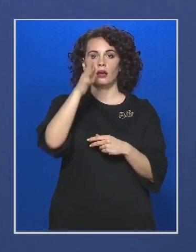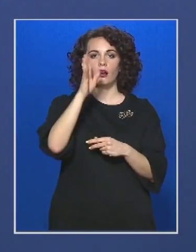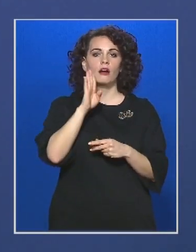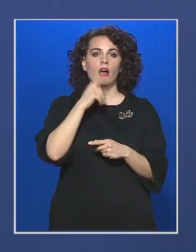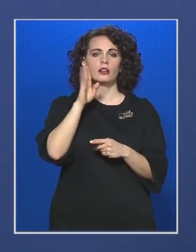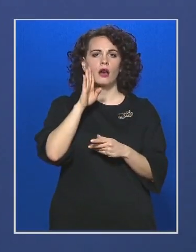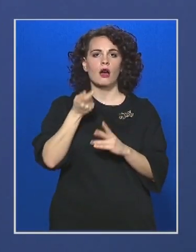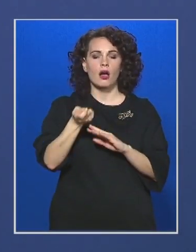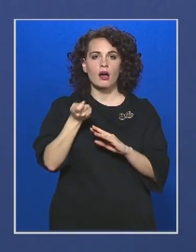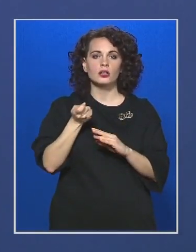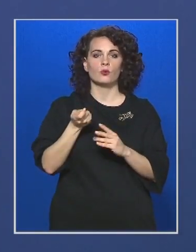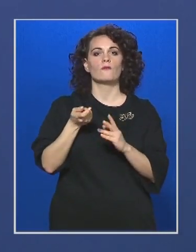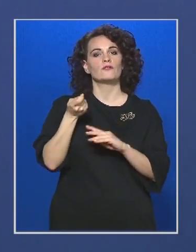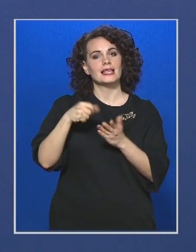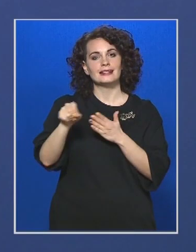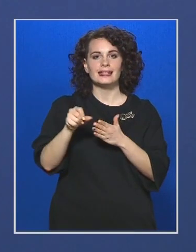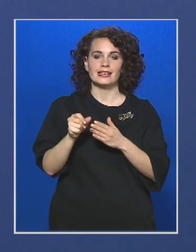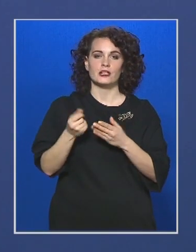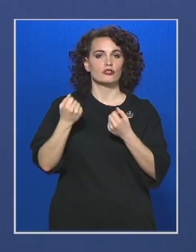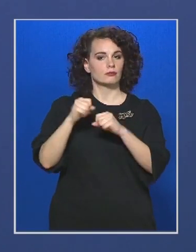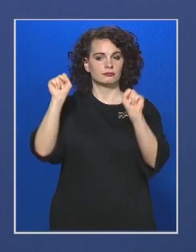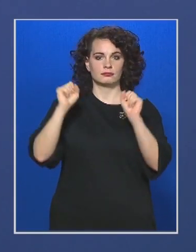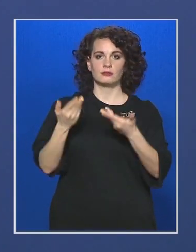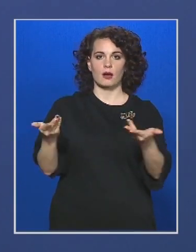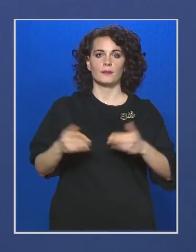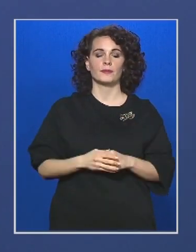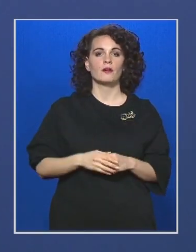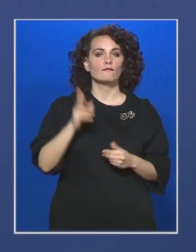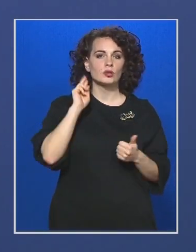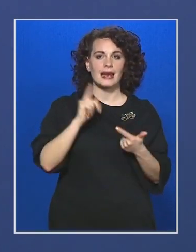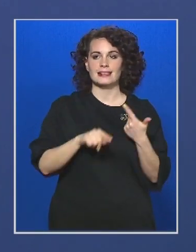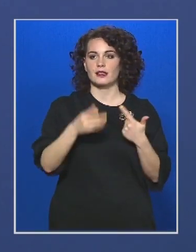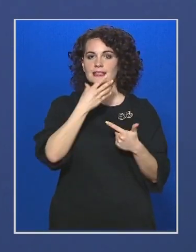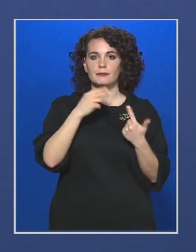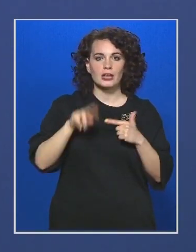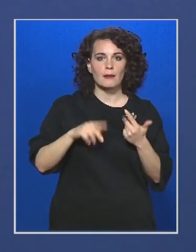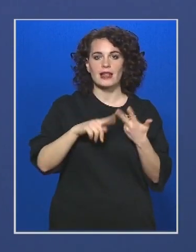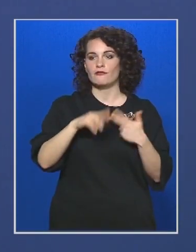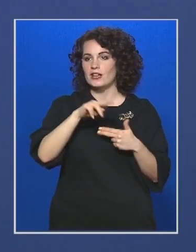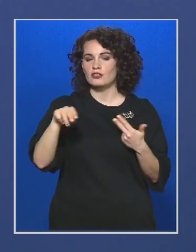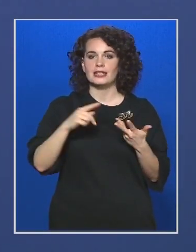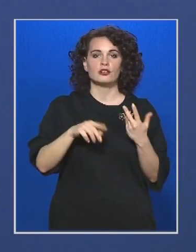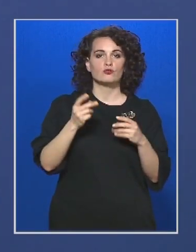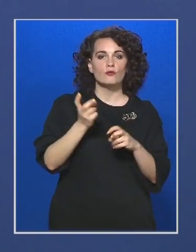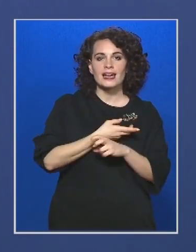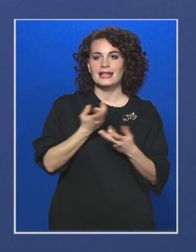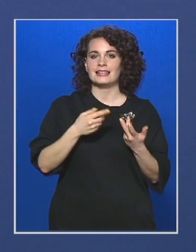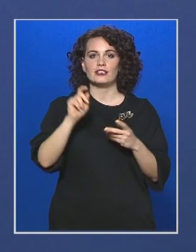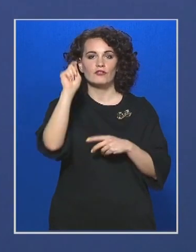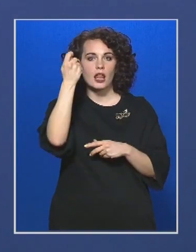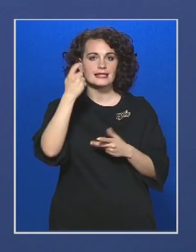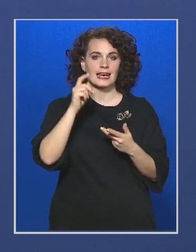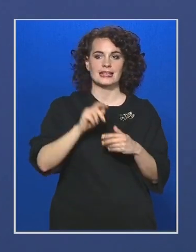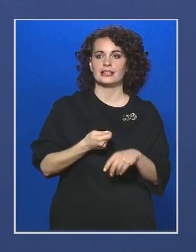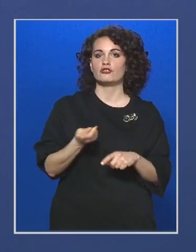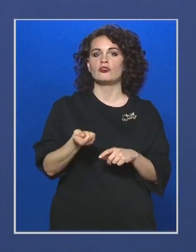általányadófizetési kötelezettség alól. A fodrászat, a szépségápolás, festés, üvegezés, villanyszerelés,